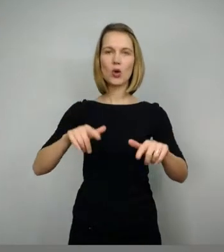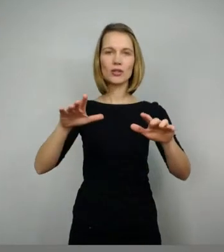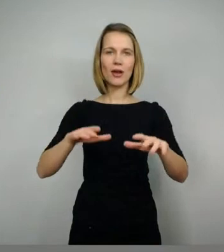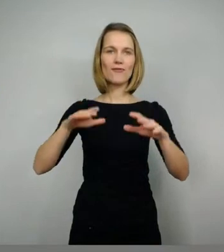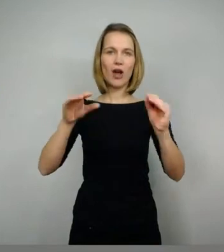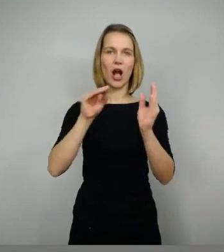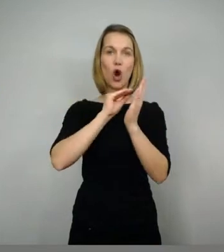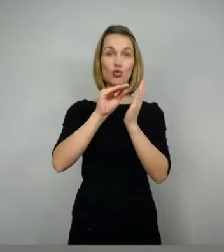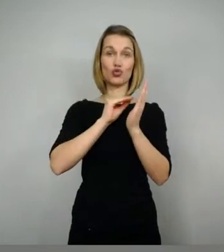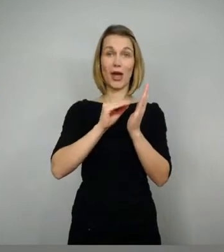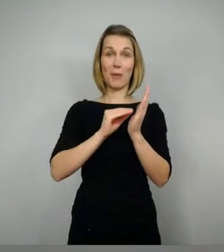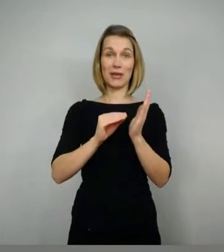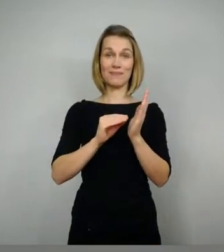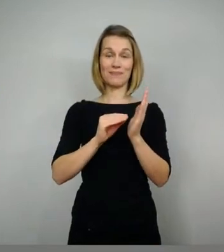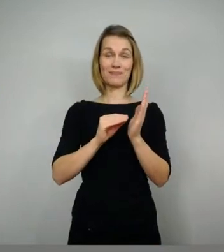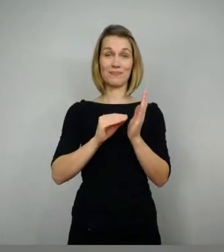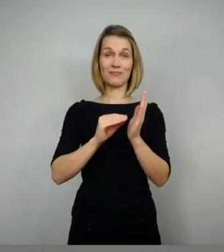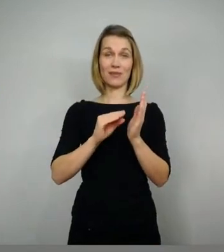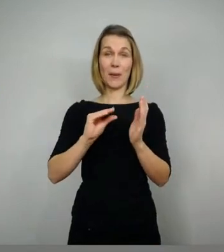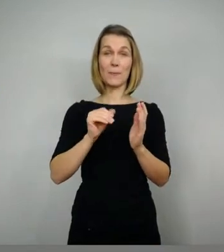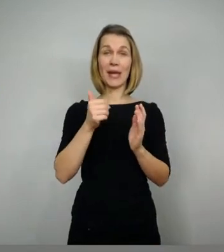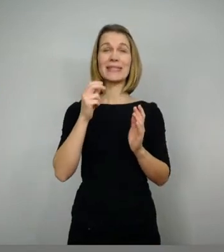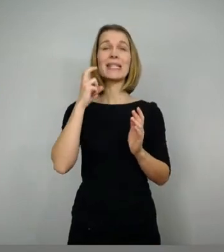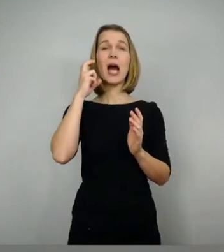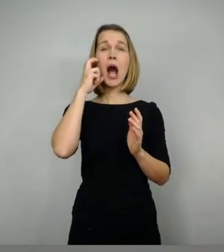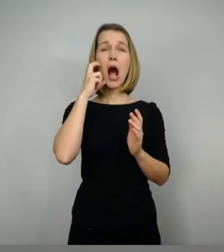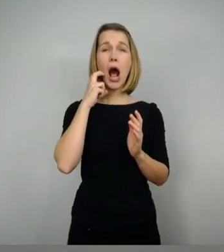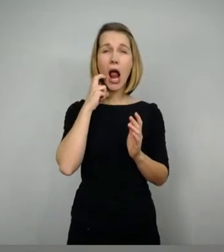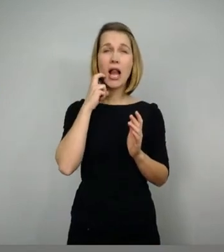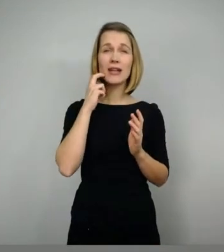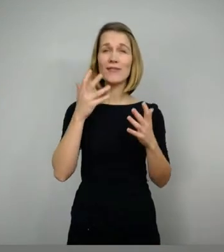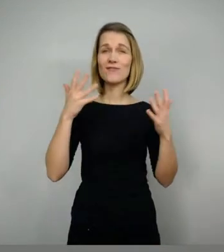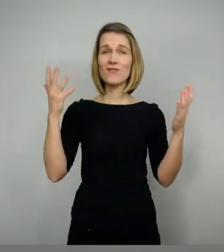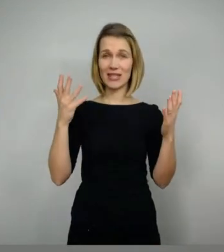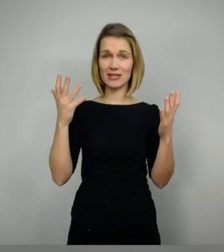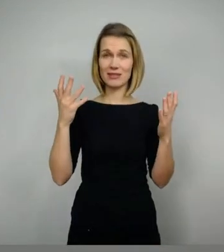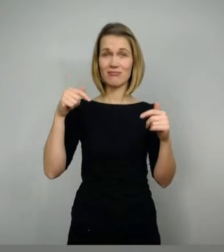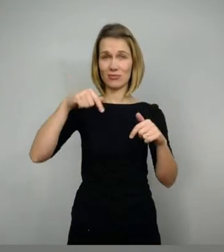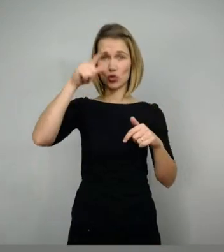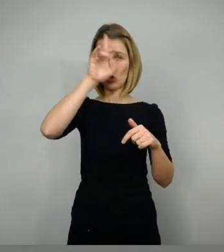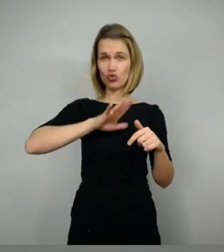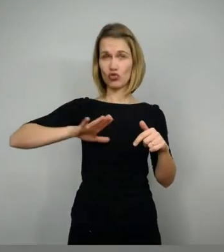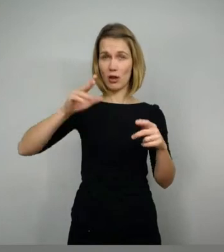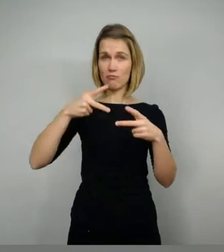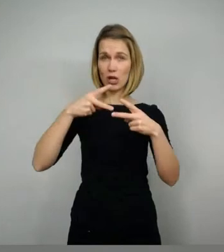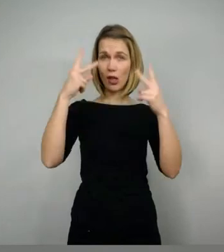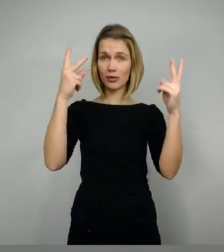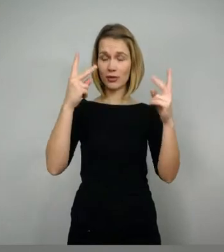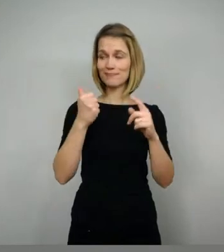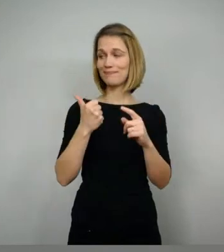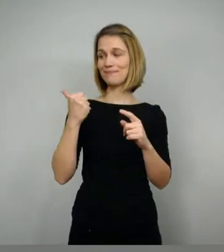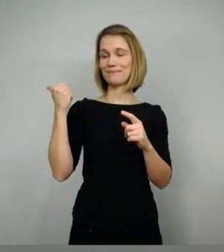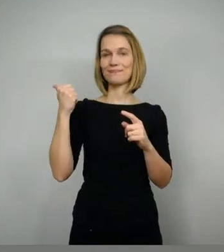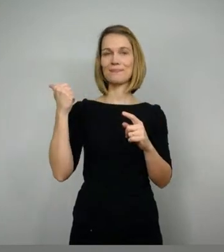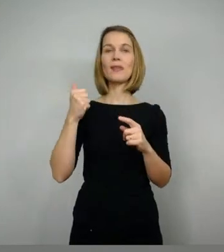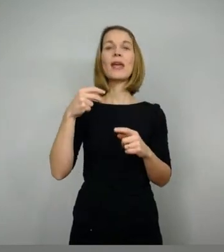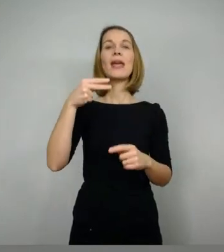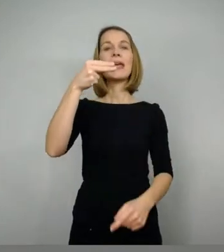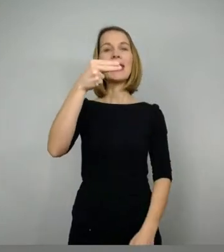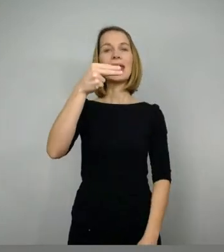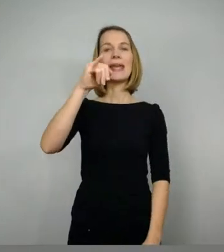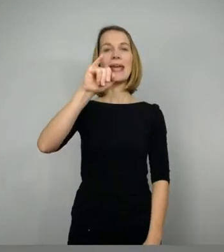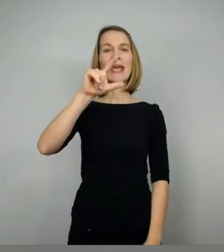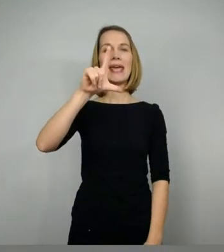deutschsprachige Heldenepos, das wir haben oder kennen, ist das Hildebrands Lied. Das seht ihr hier, aufgeschrieben etwa